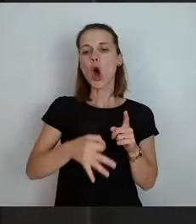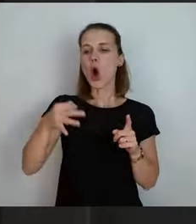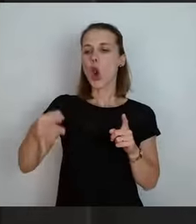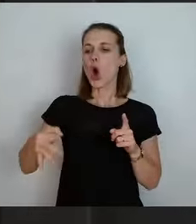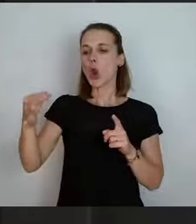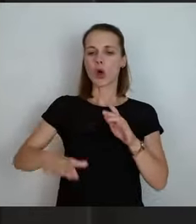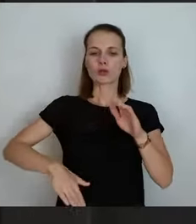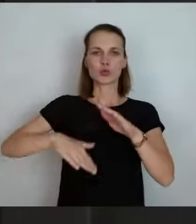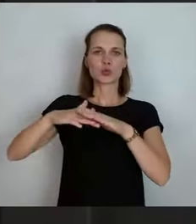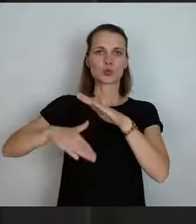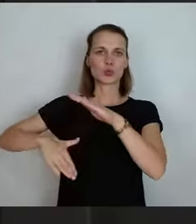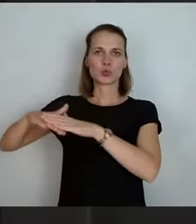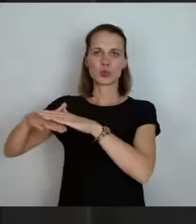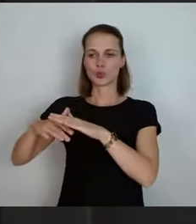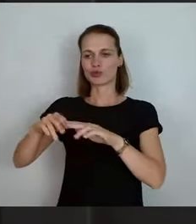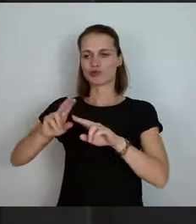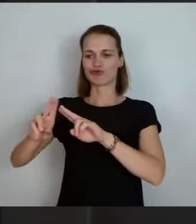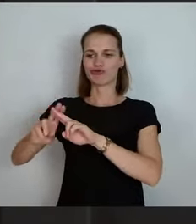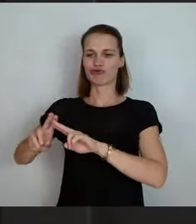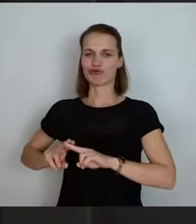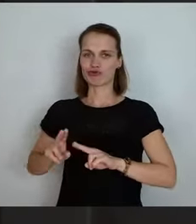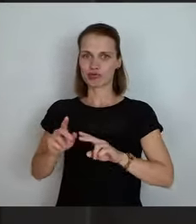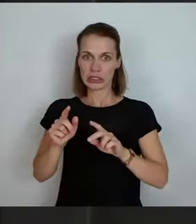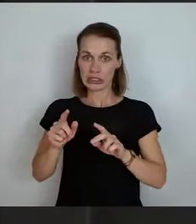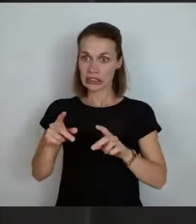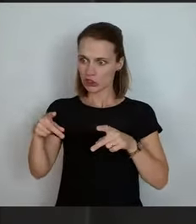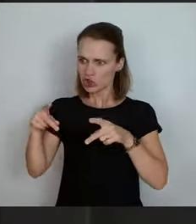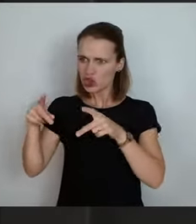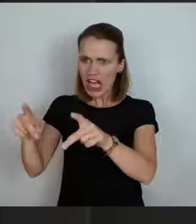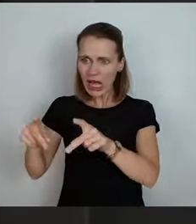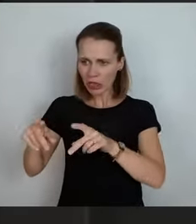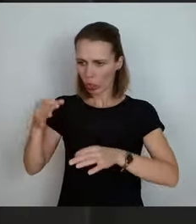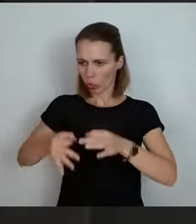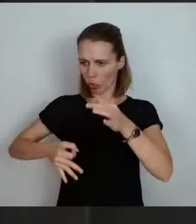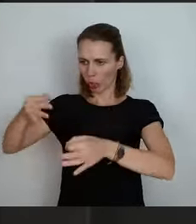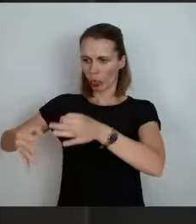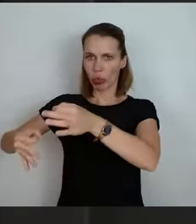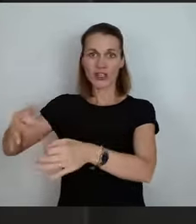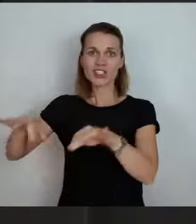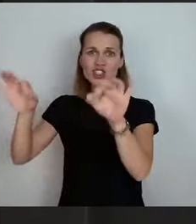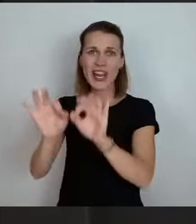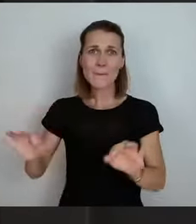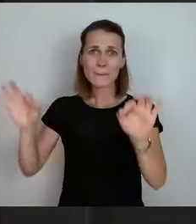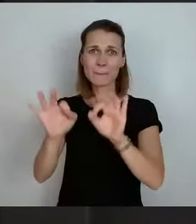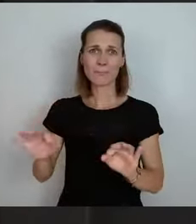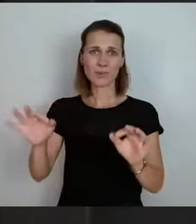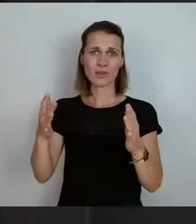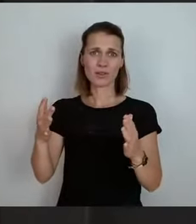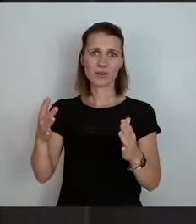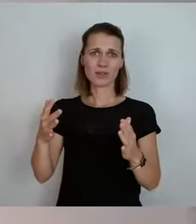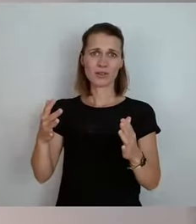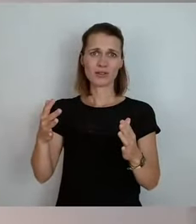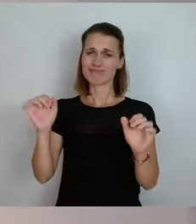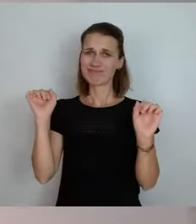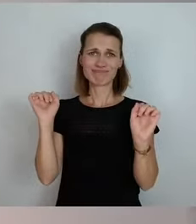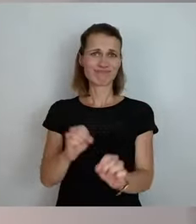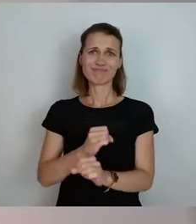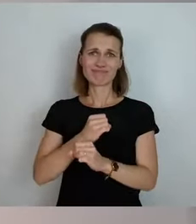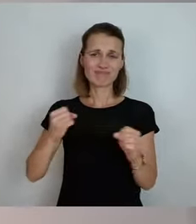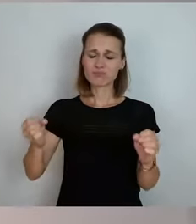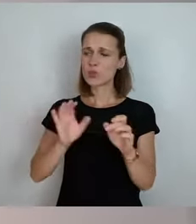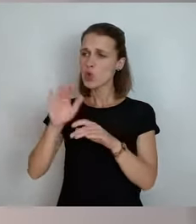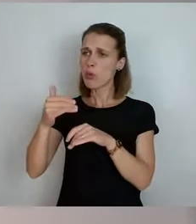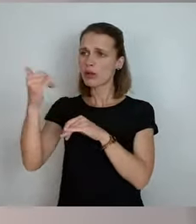es ist, also übelste Zustände sind das, also ein gewisses Stück. Es kann nicht sein, dass dort wirklich, also über Jahre und